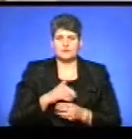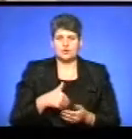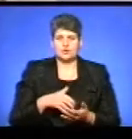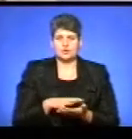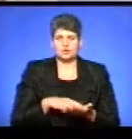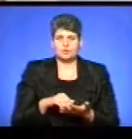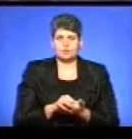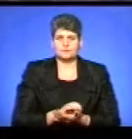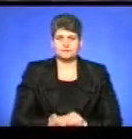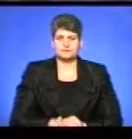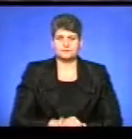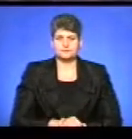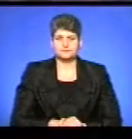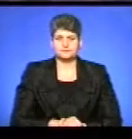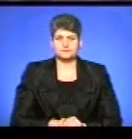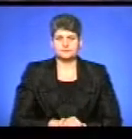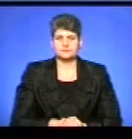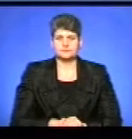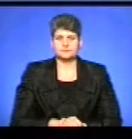Боденчук, Оксана Галіяш, Новини.